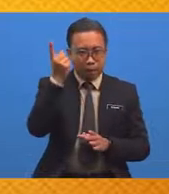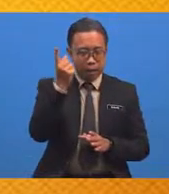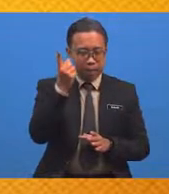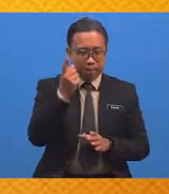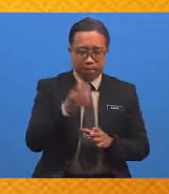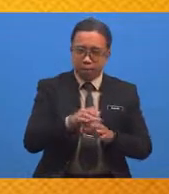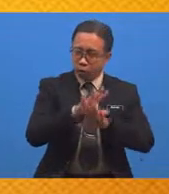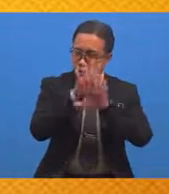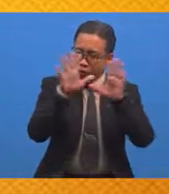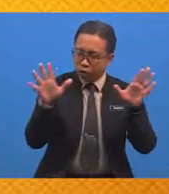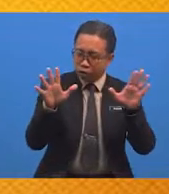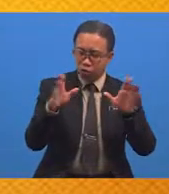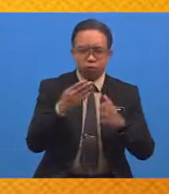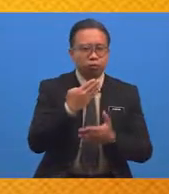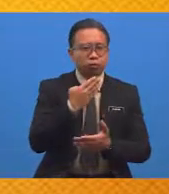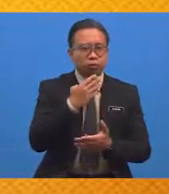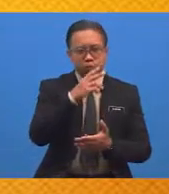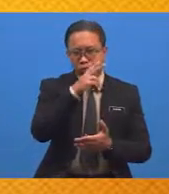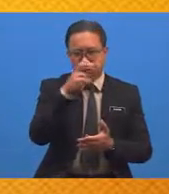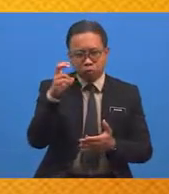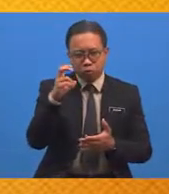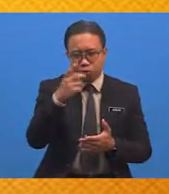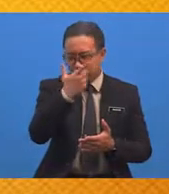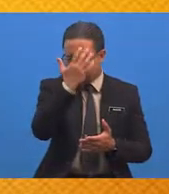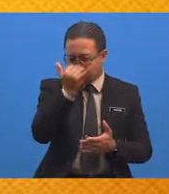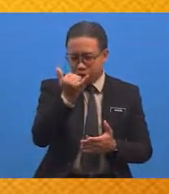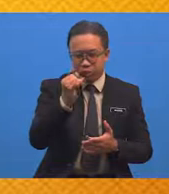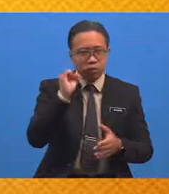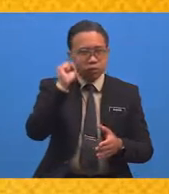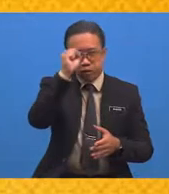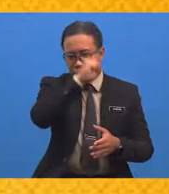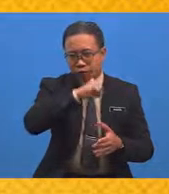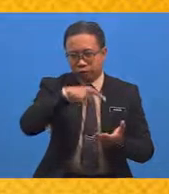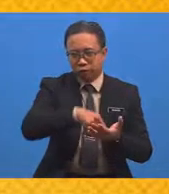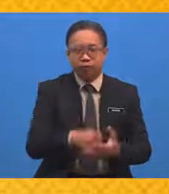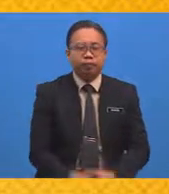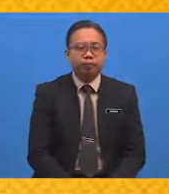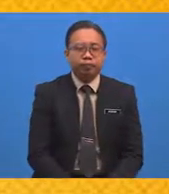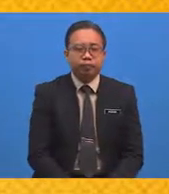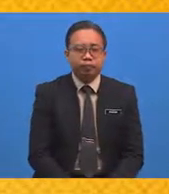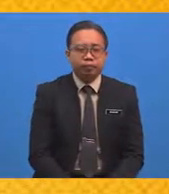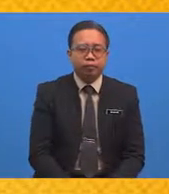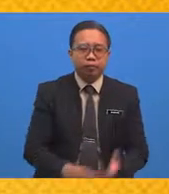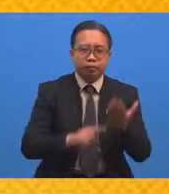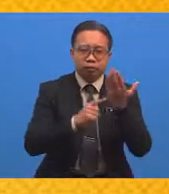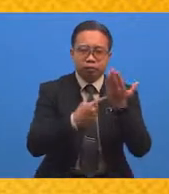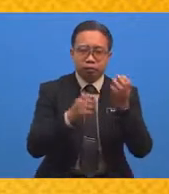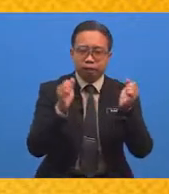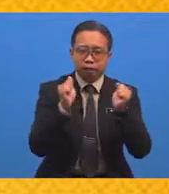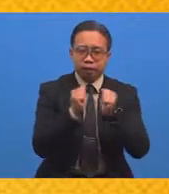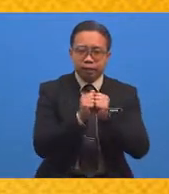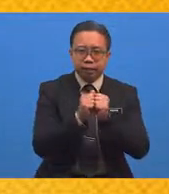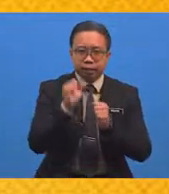Akan Keburukan Akan Sifat-sifat Ini Kita Mulakan Dengan